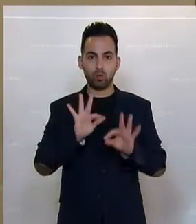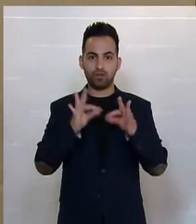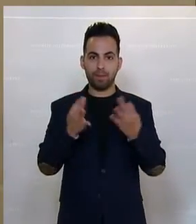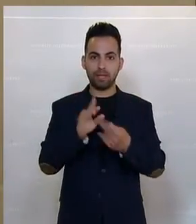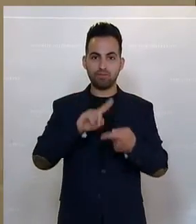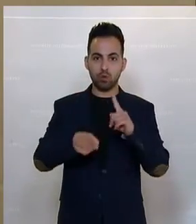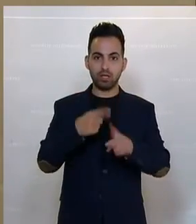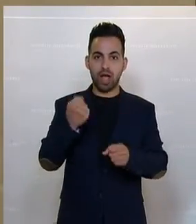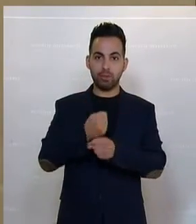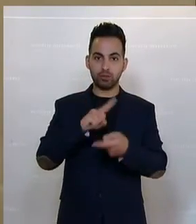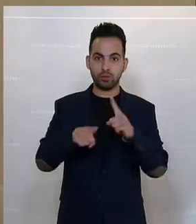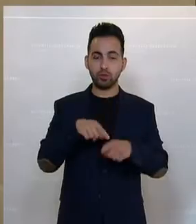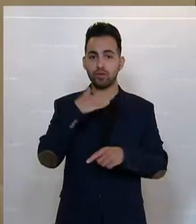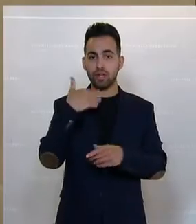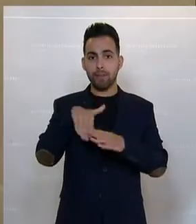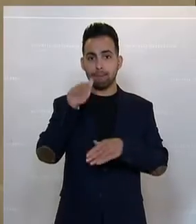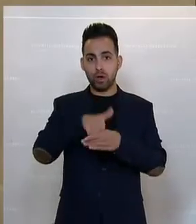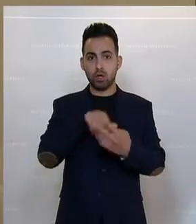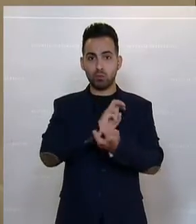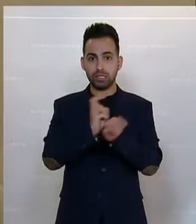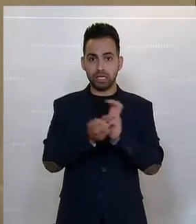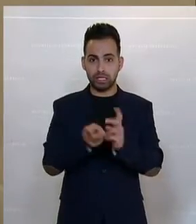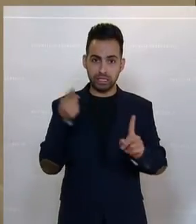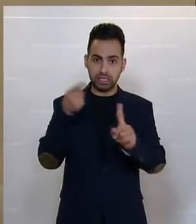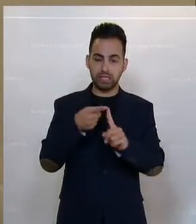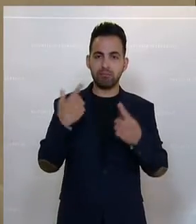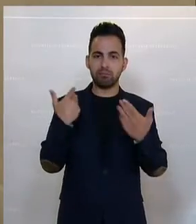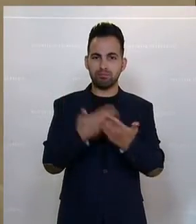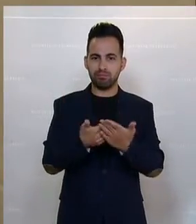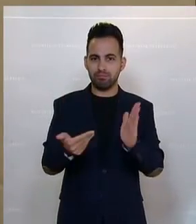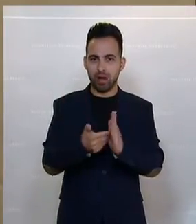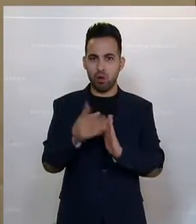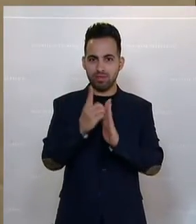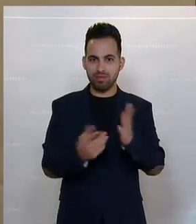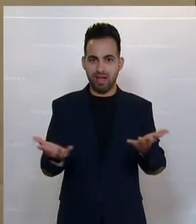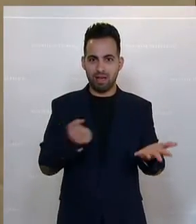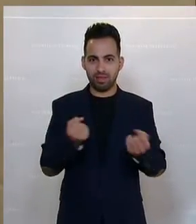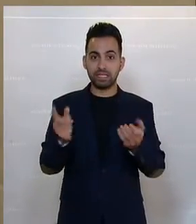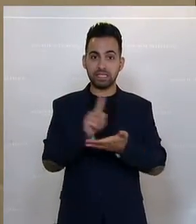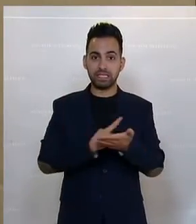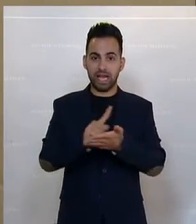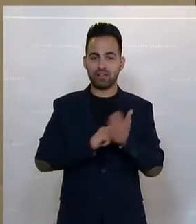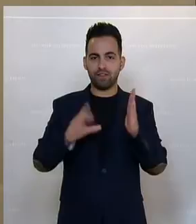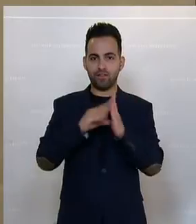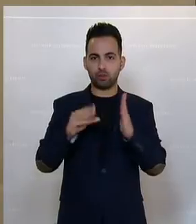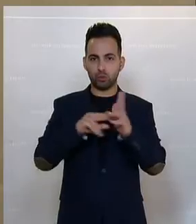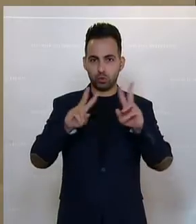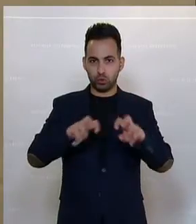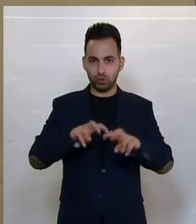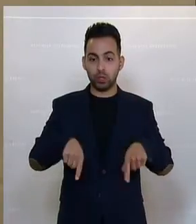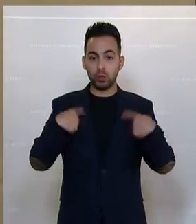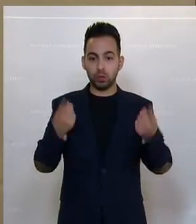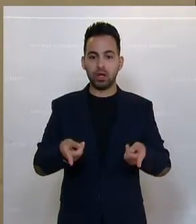Arbeitspolitik und vieles mehr umsetzen zu können. Deswegen braucht es so eine Zeitverwendungsstudie, eben um